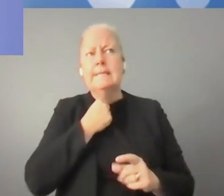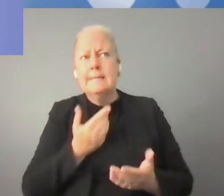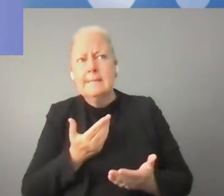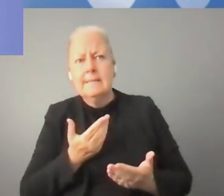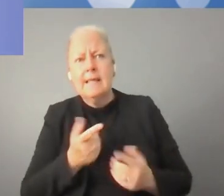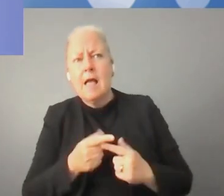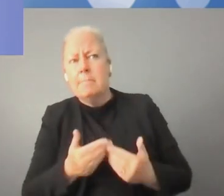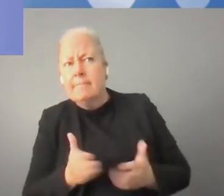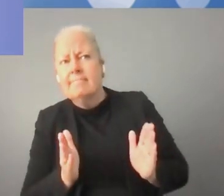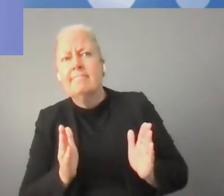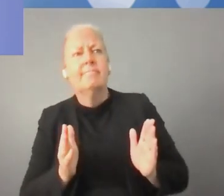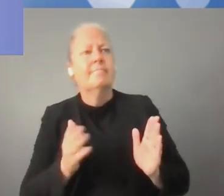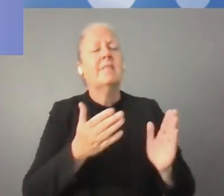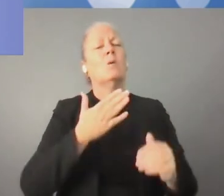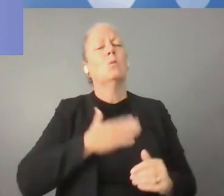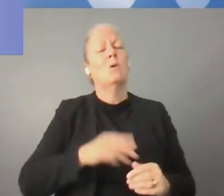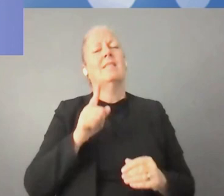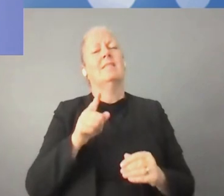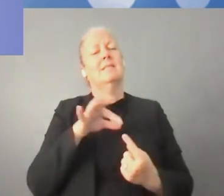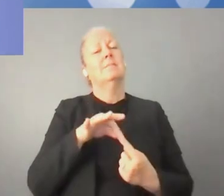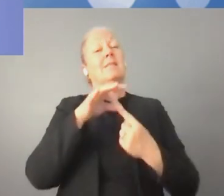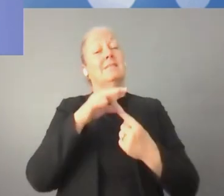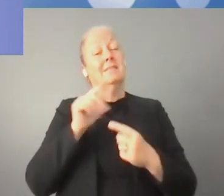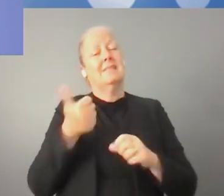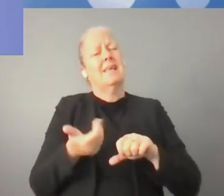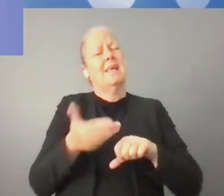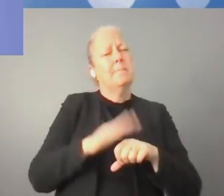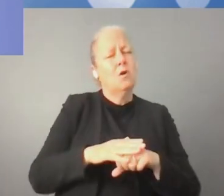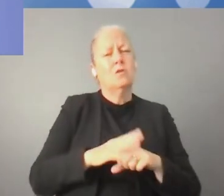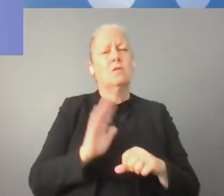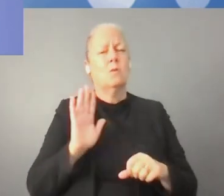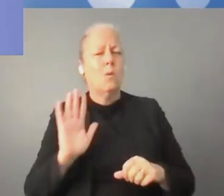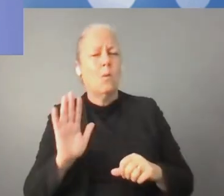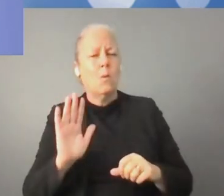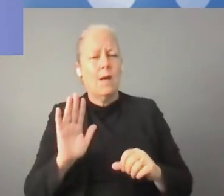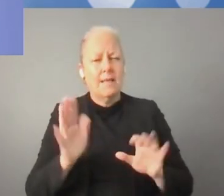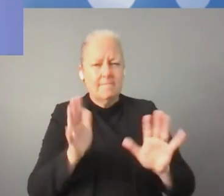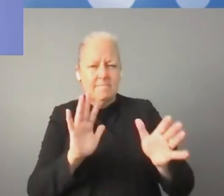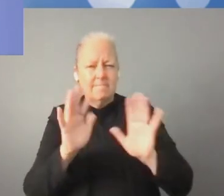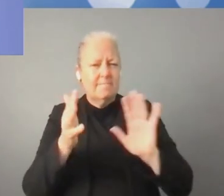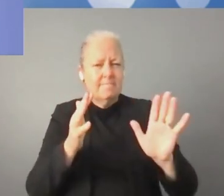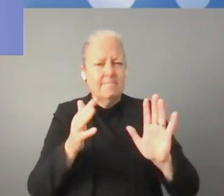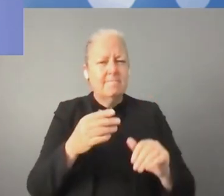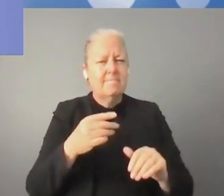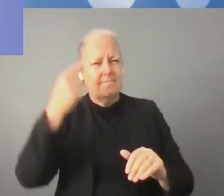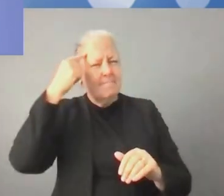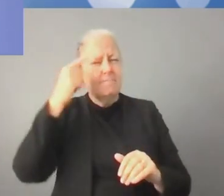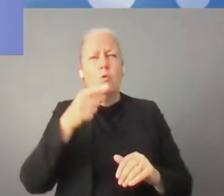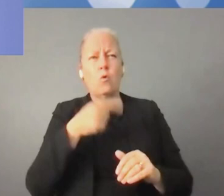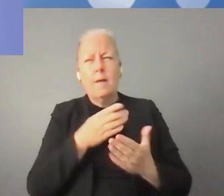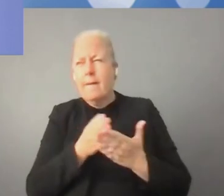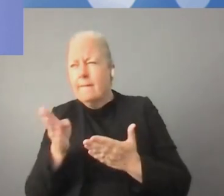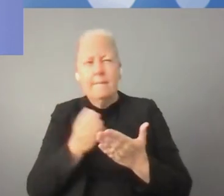ونستطيع المشاركة في التمويل باستثمار كما تقومون به نحن. هذا ما يسمى